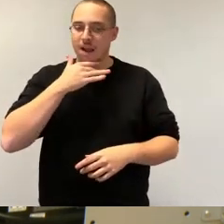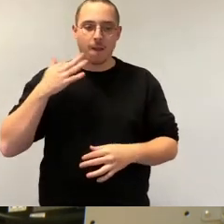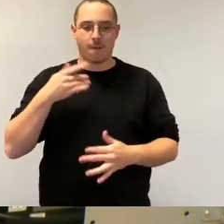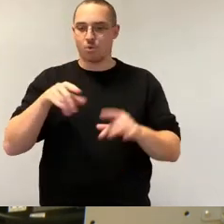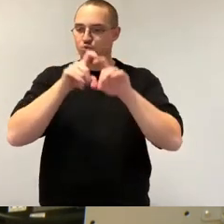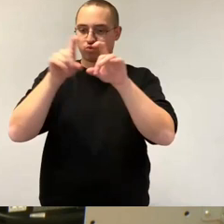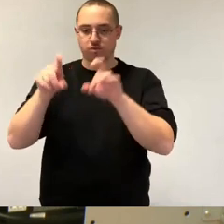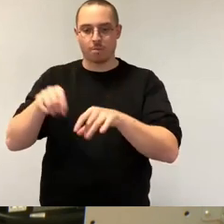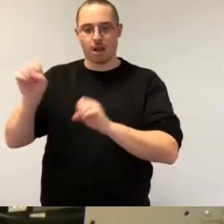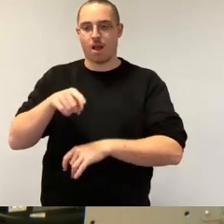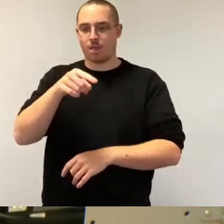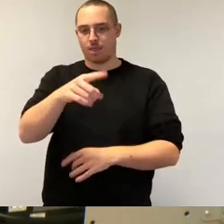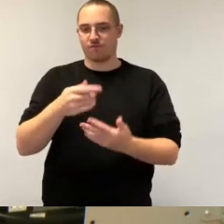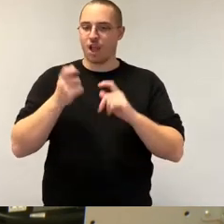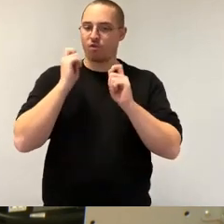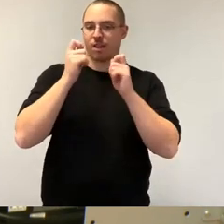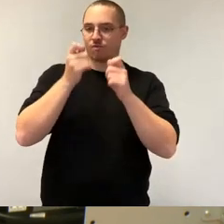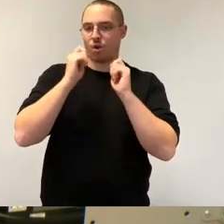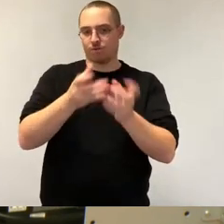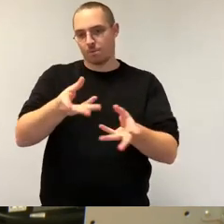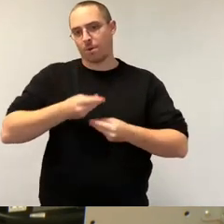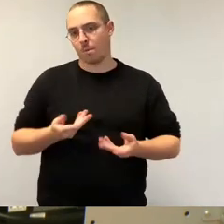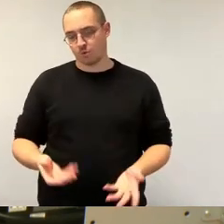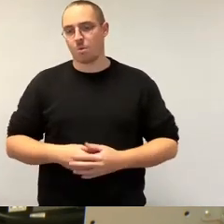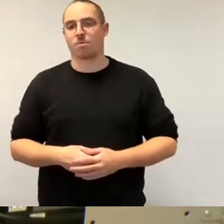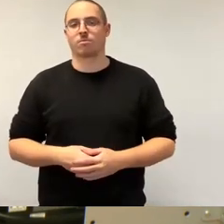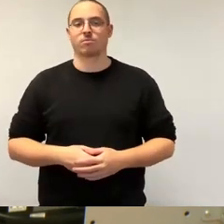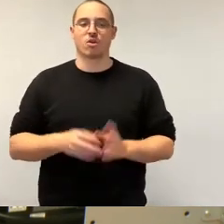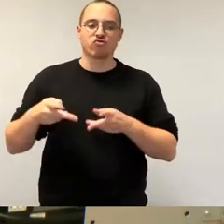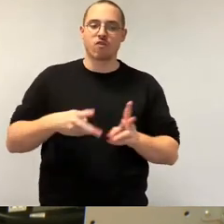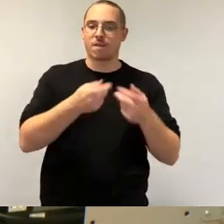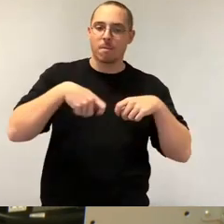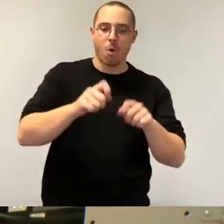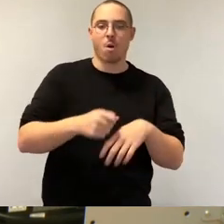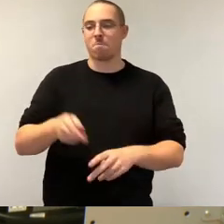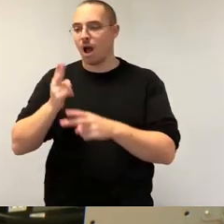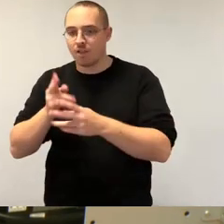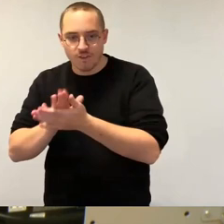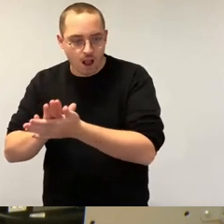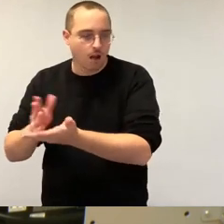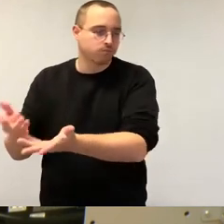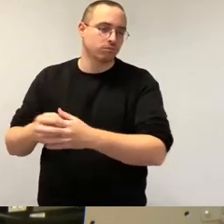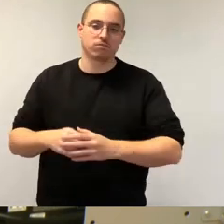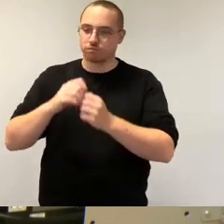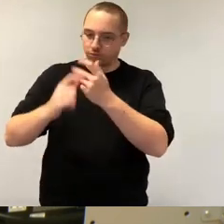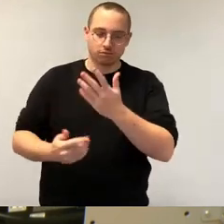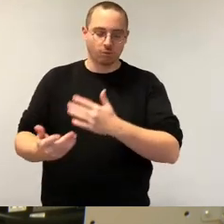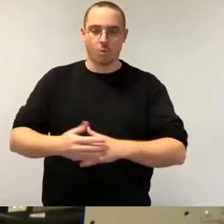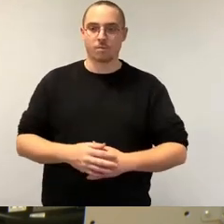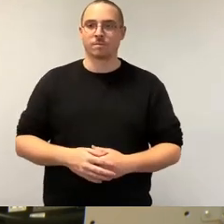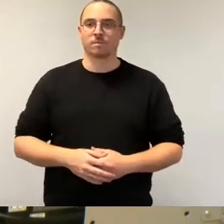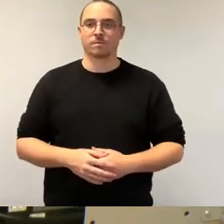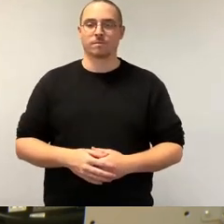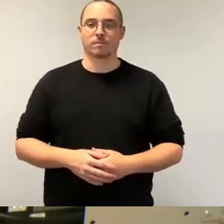Baumaschinenhersteller, Straßen- und Tiefbauer, Handwerker jedweder Art. Auf die Sachsenenergie schaute erst das Handelsblatt mit der Überschrift